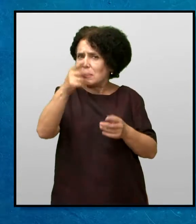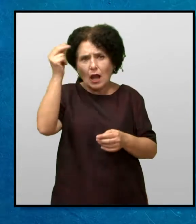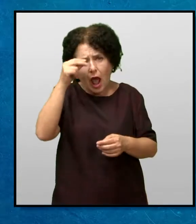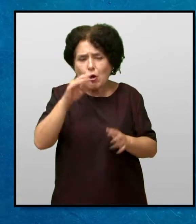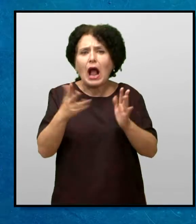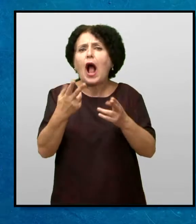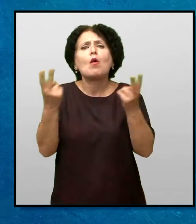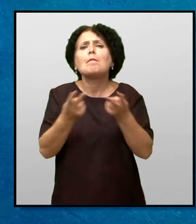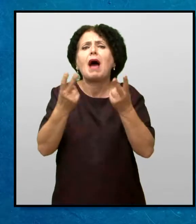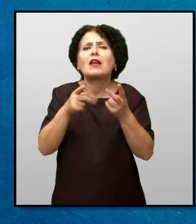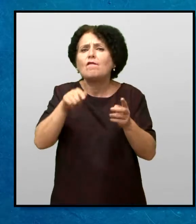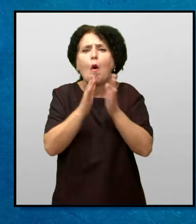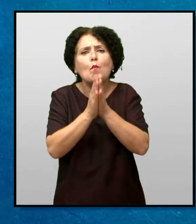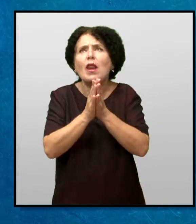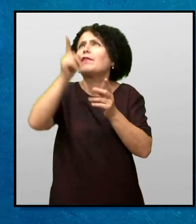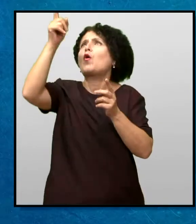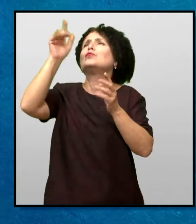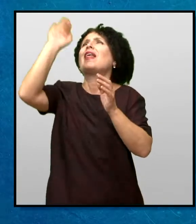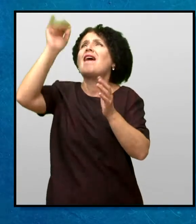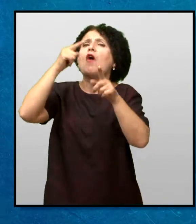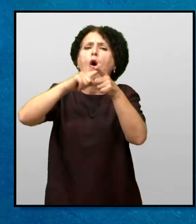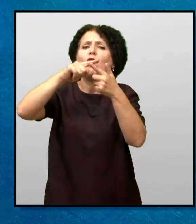си научил како да бараш од Бог во молитва?